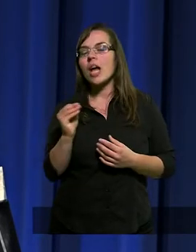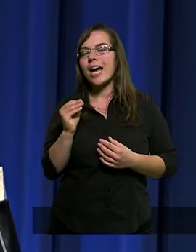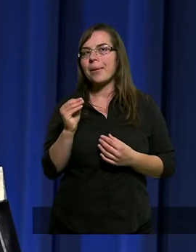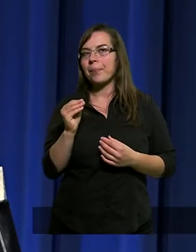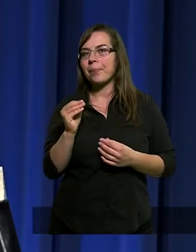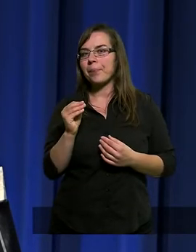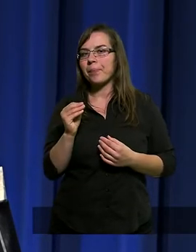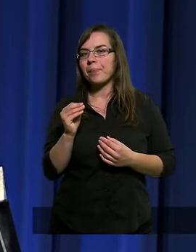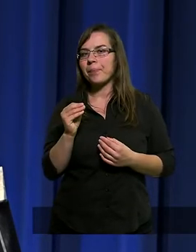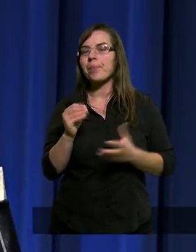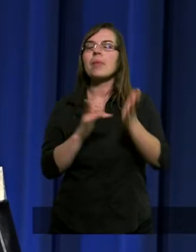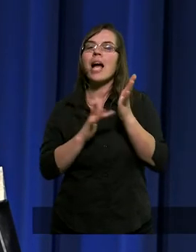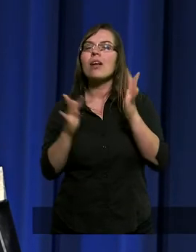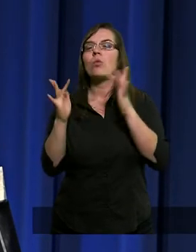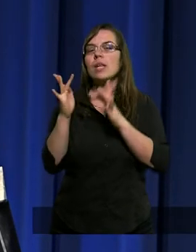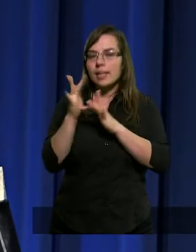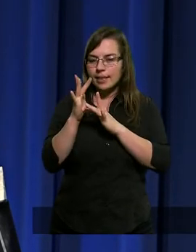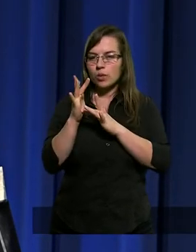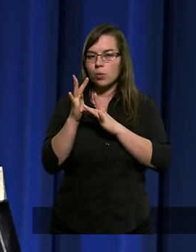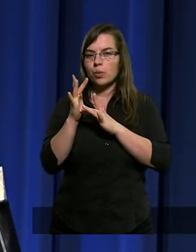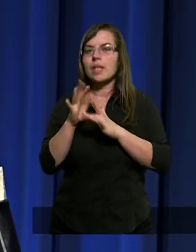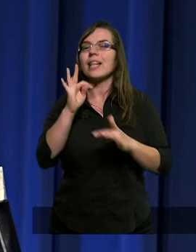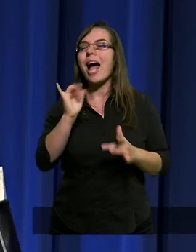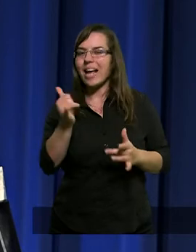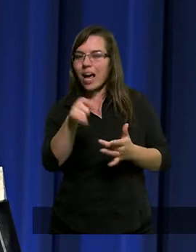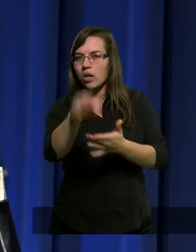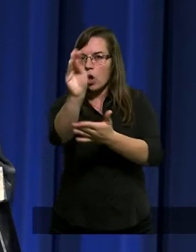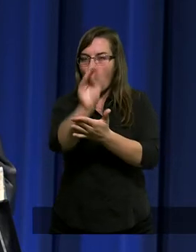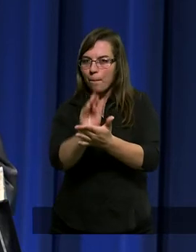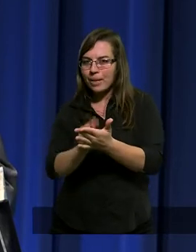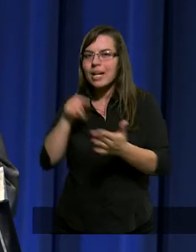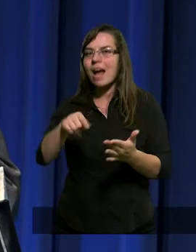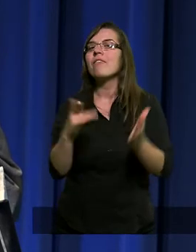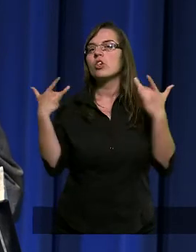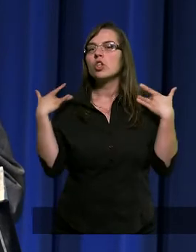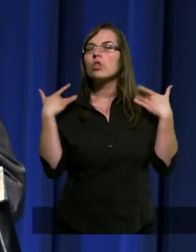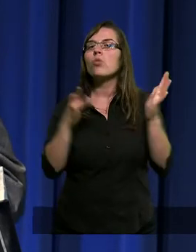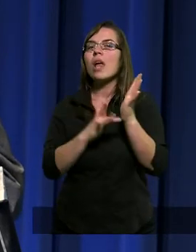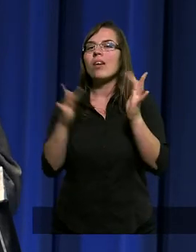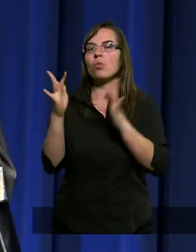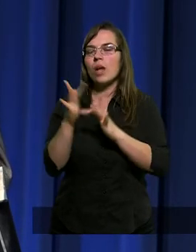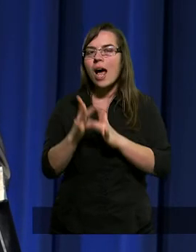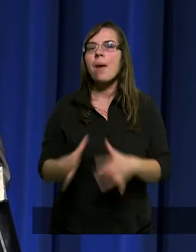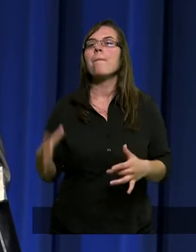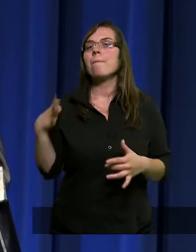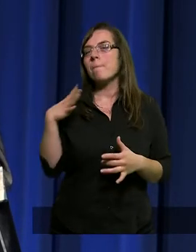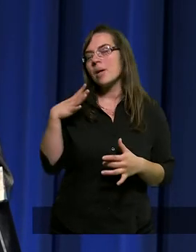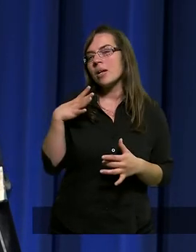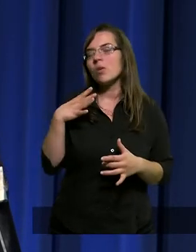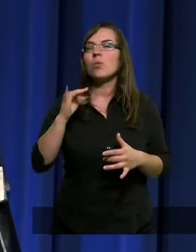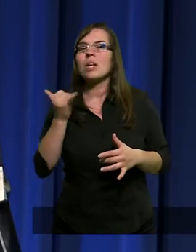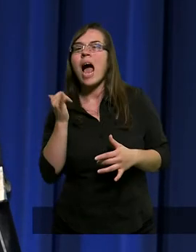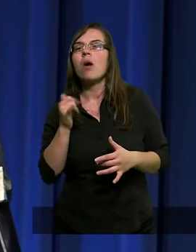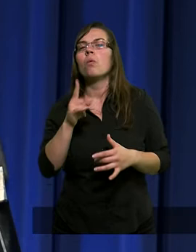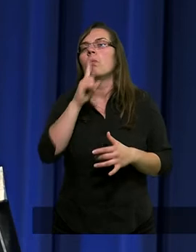że Jezus Chrystus, tak jak opisane to jest w życiu Jezusa, był jakoś